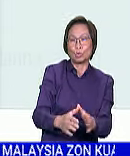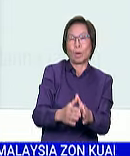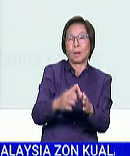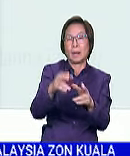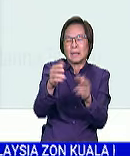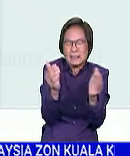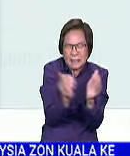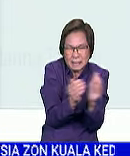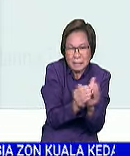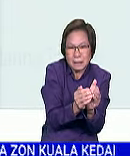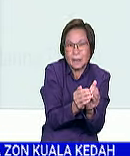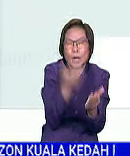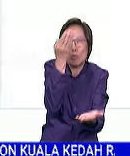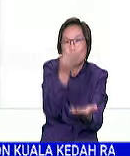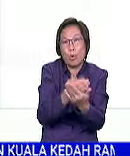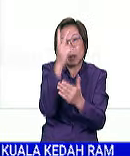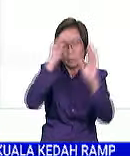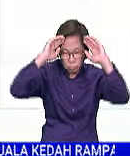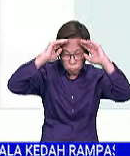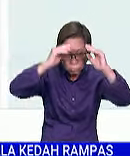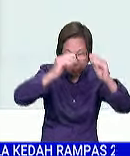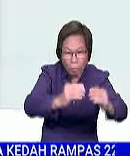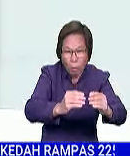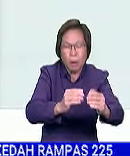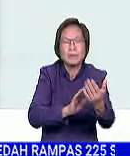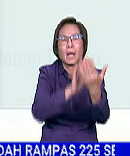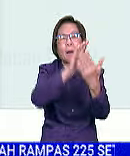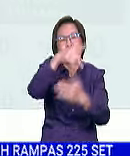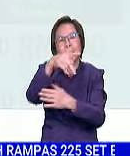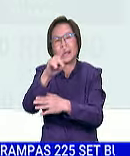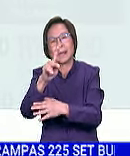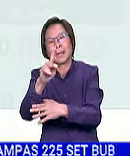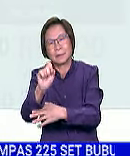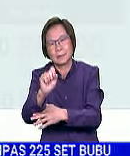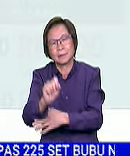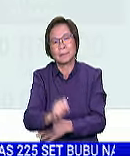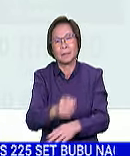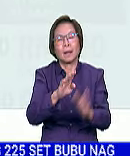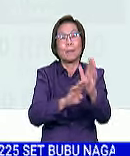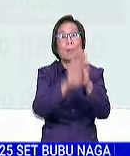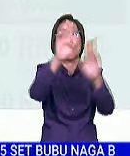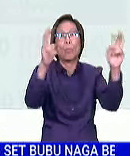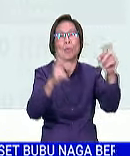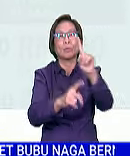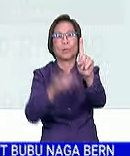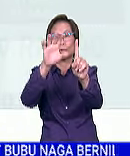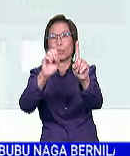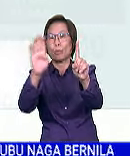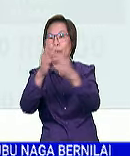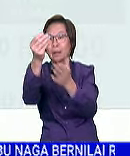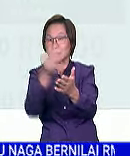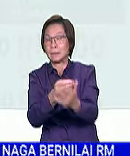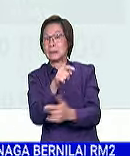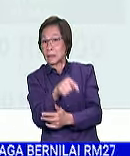membuktikan kerajaan prihatin terhadap perusahaan kecil dan sederhana PKS. Pakej pemuli bernilai RM150 bilion